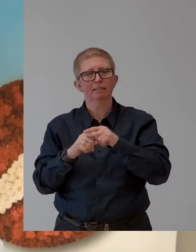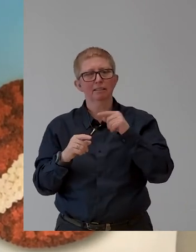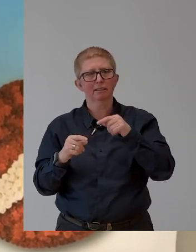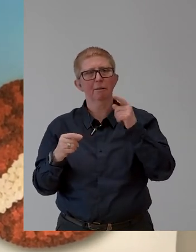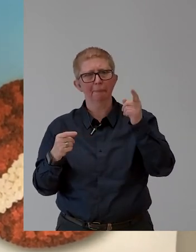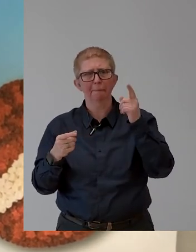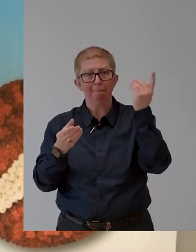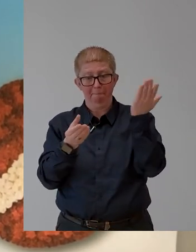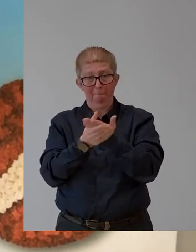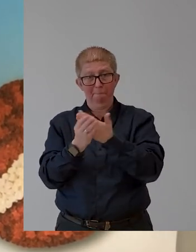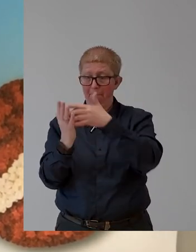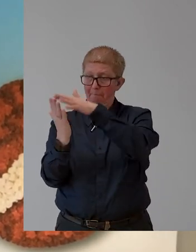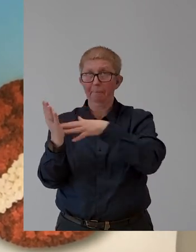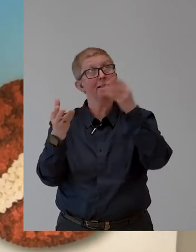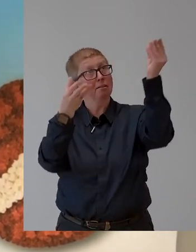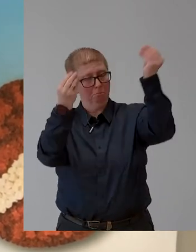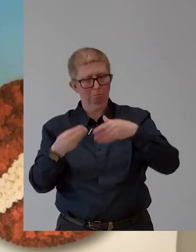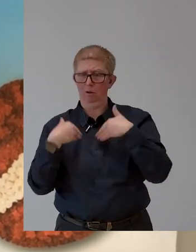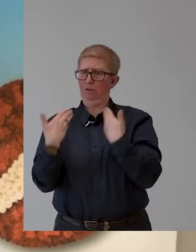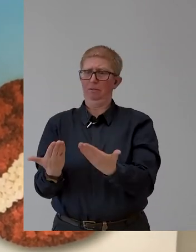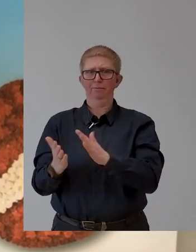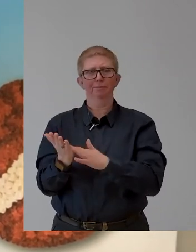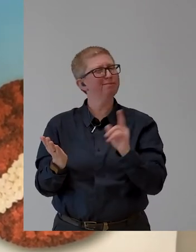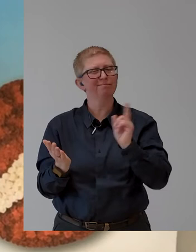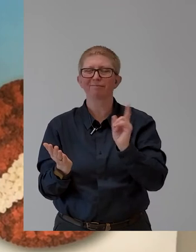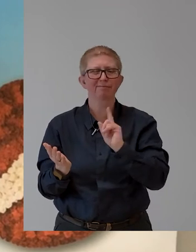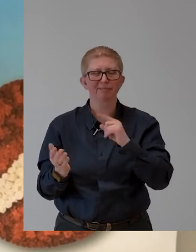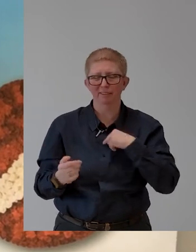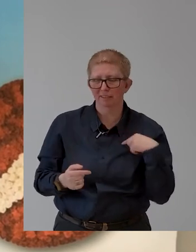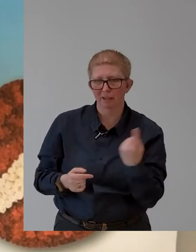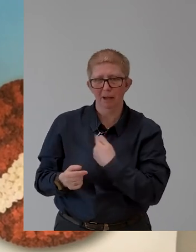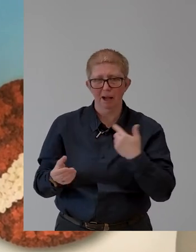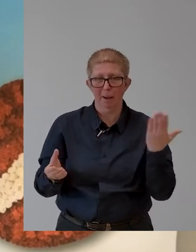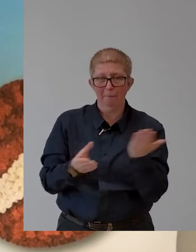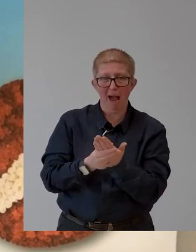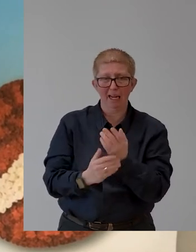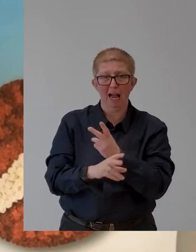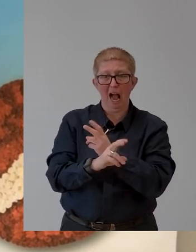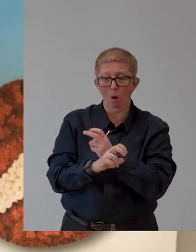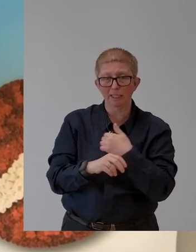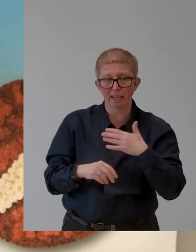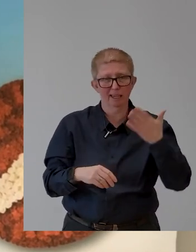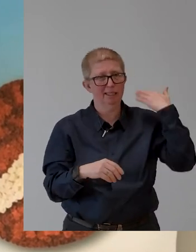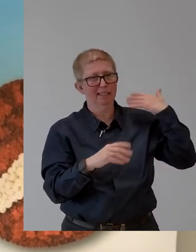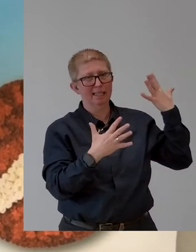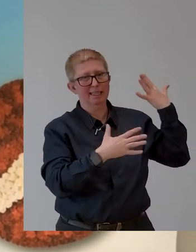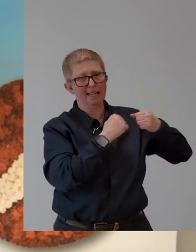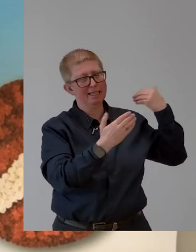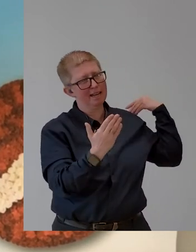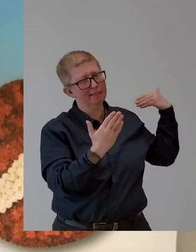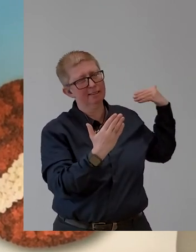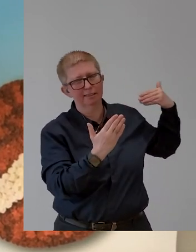as I mentioned already before, 10 years ago, to make our products, our services,